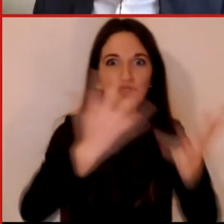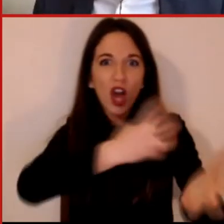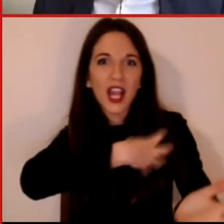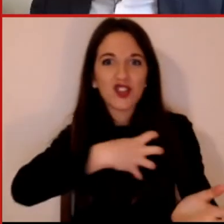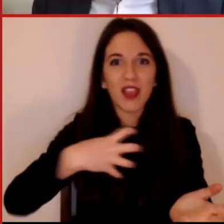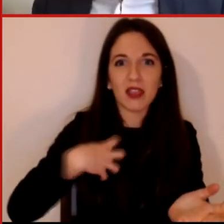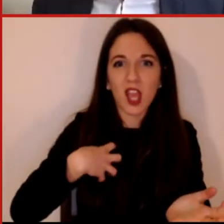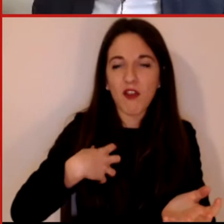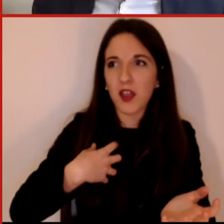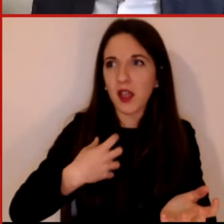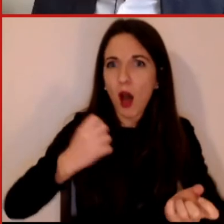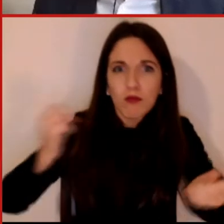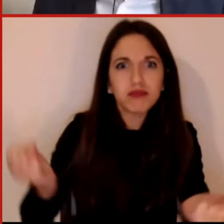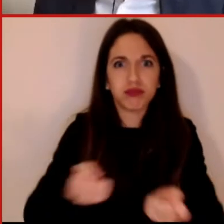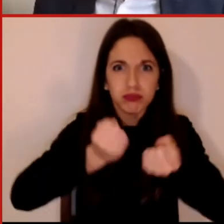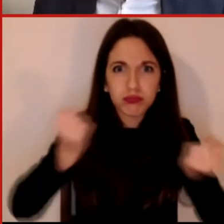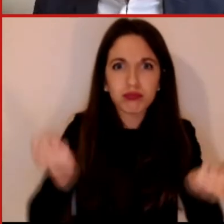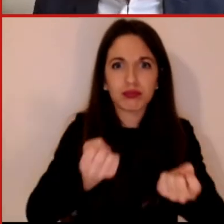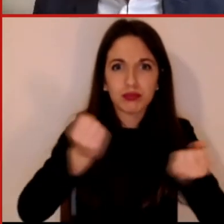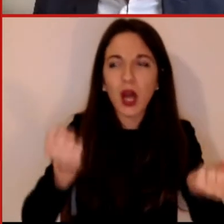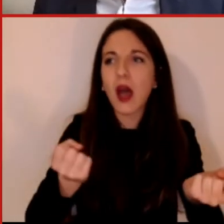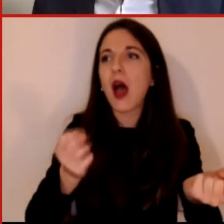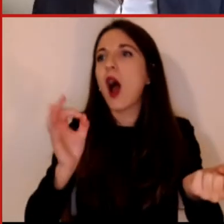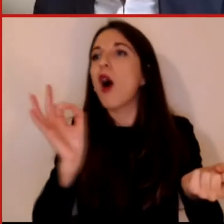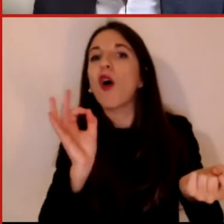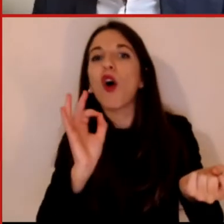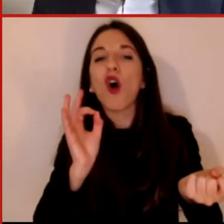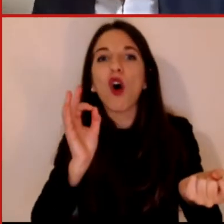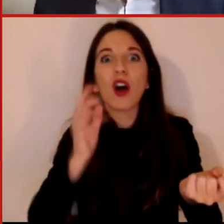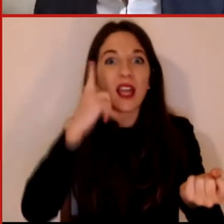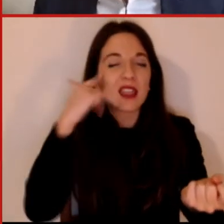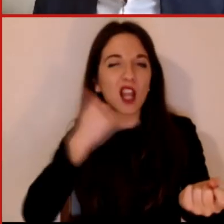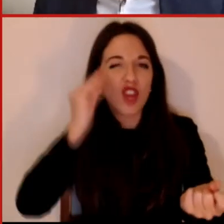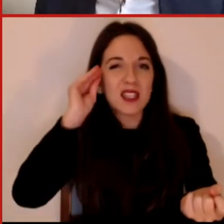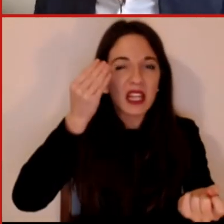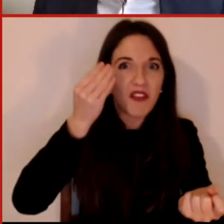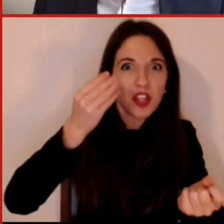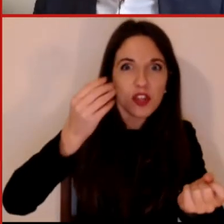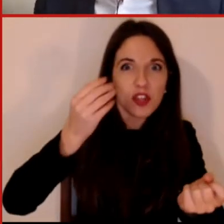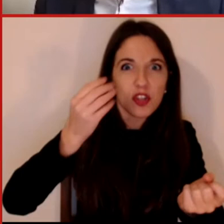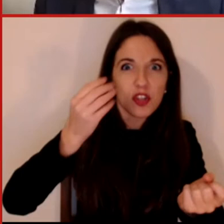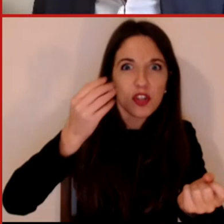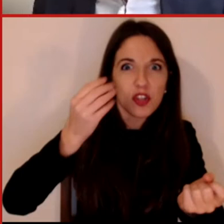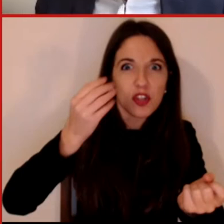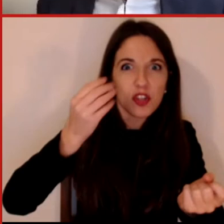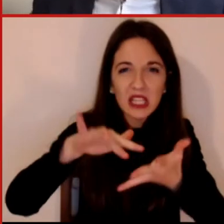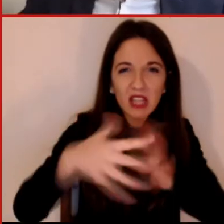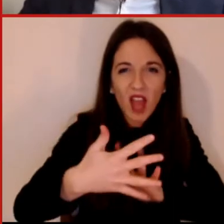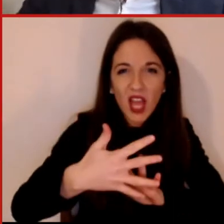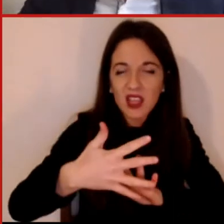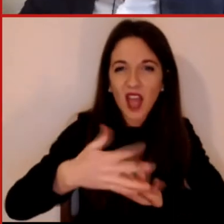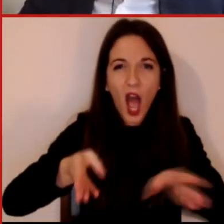diciamo, di intelligenze artificiali che diventano robot cattivi, che ci rubano il